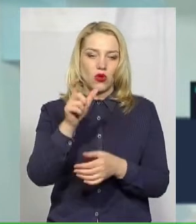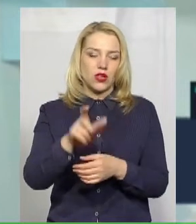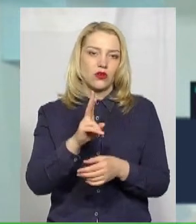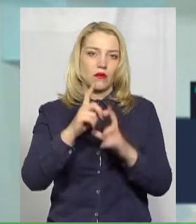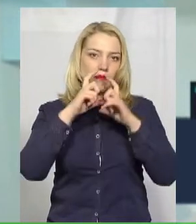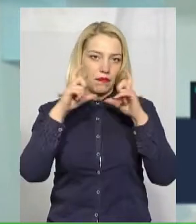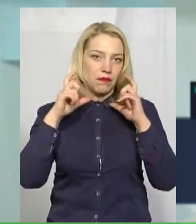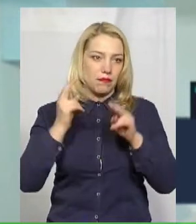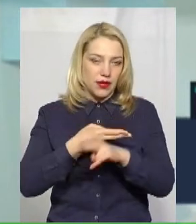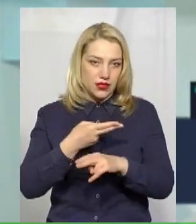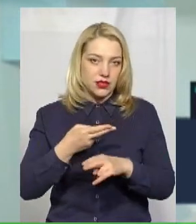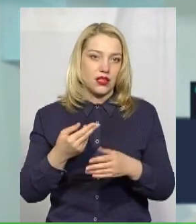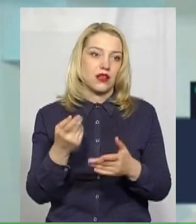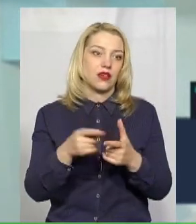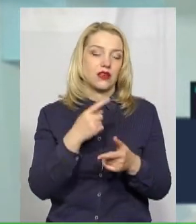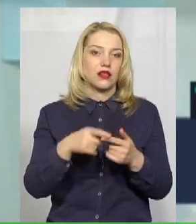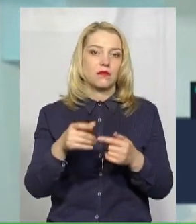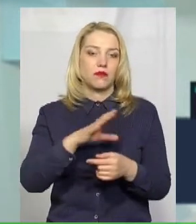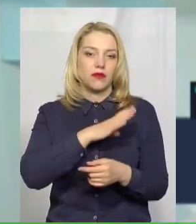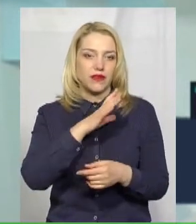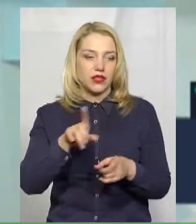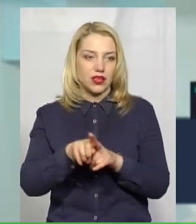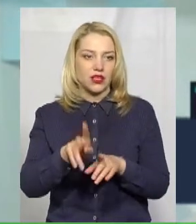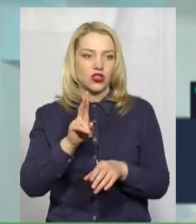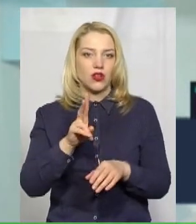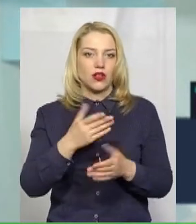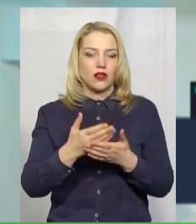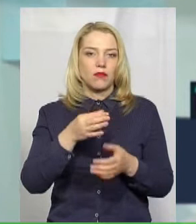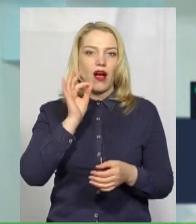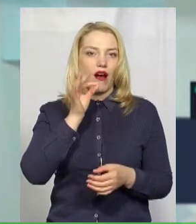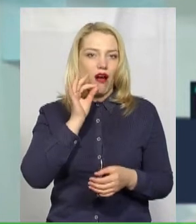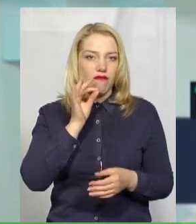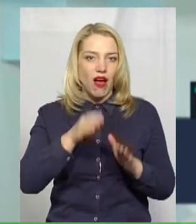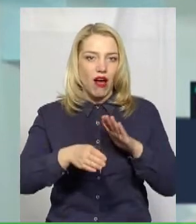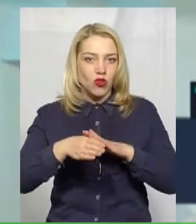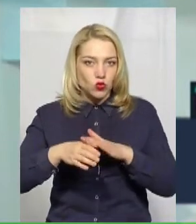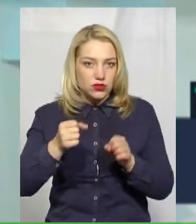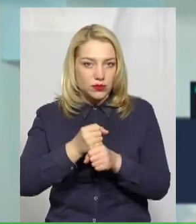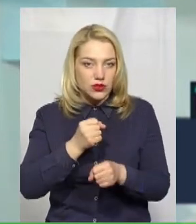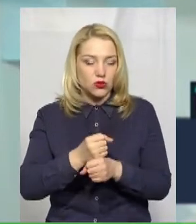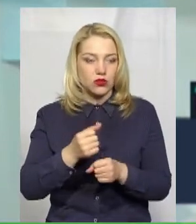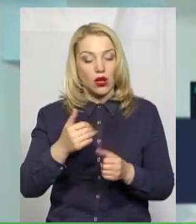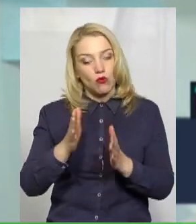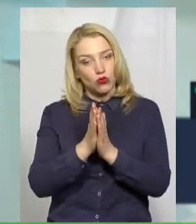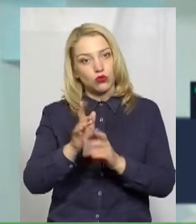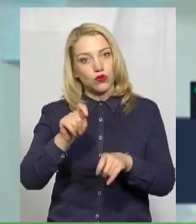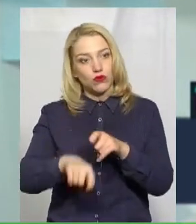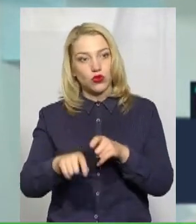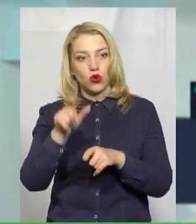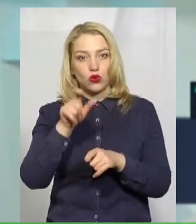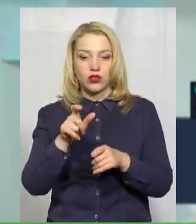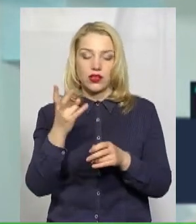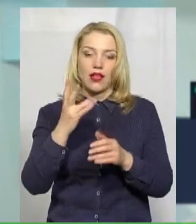маски, так і буває те, що працюють кавові кіоски, крім цього просять перевірити, чи людина перебуває на